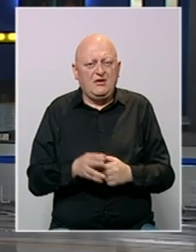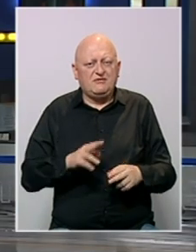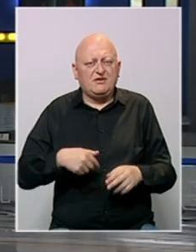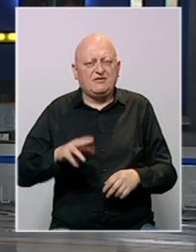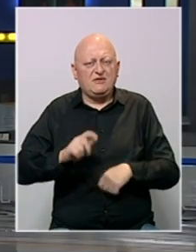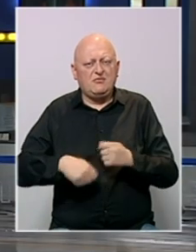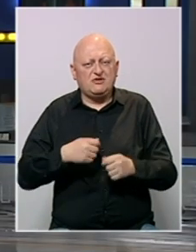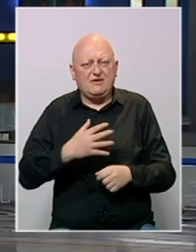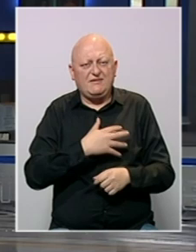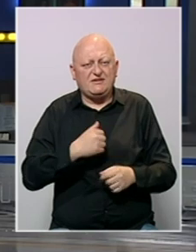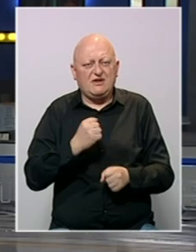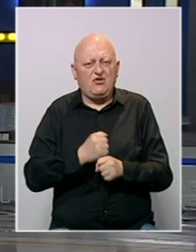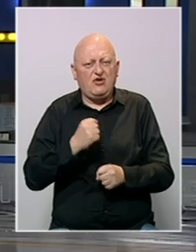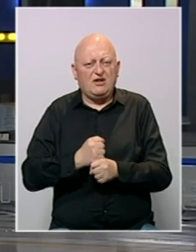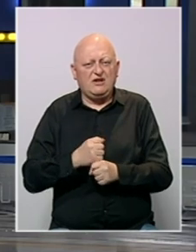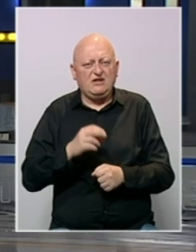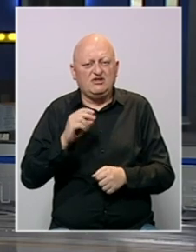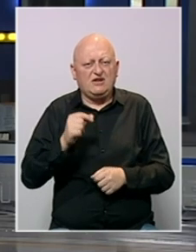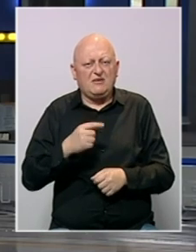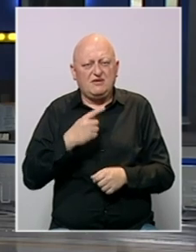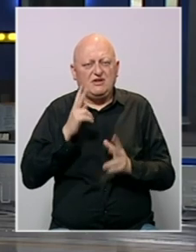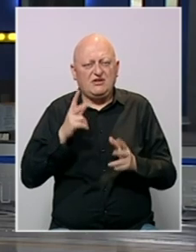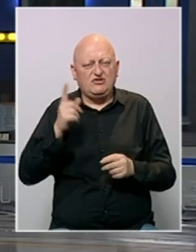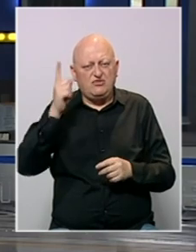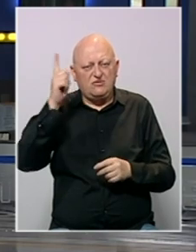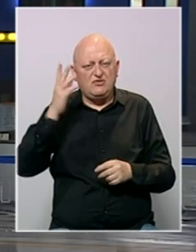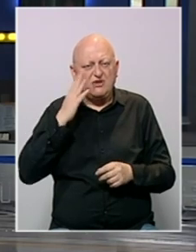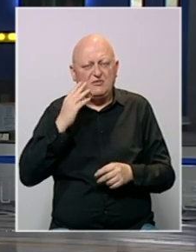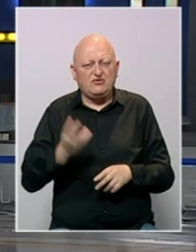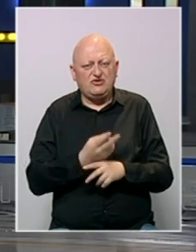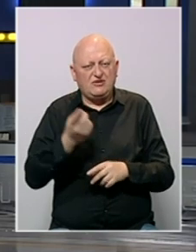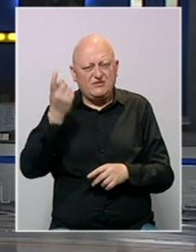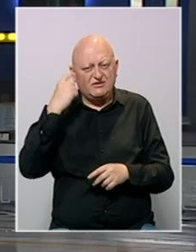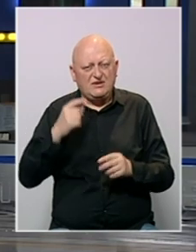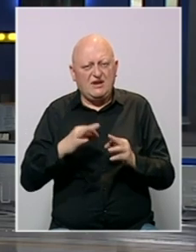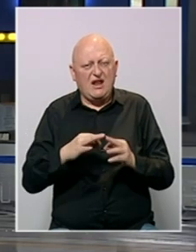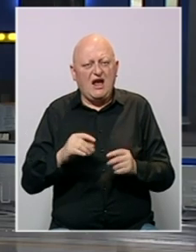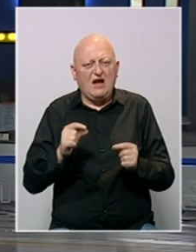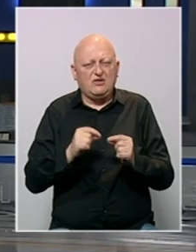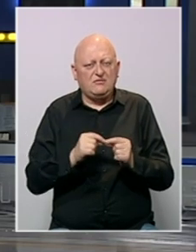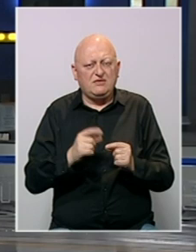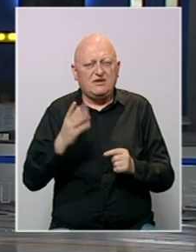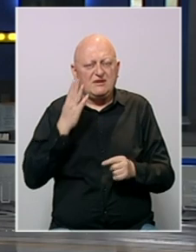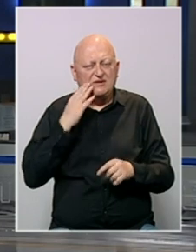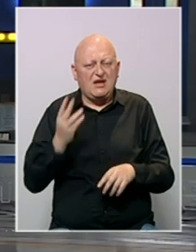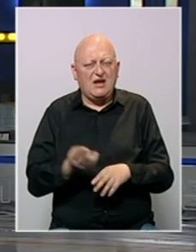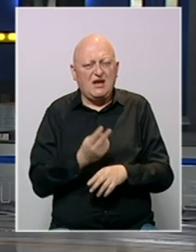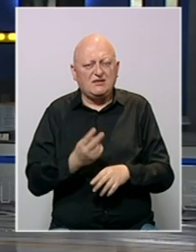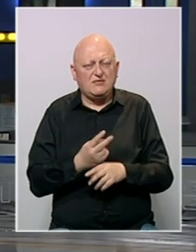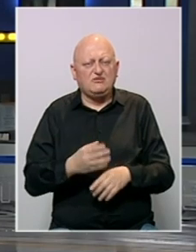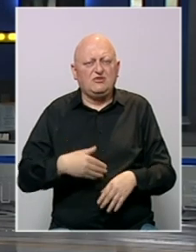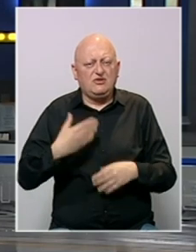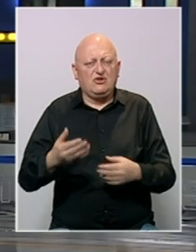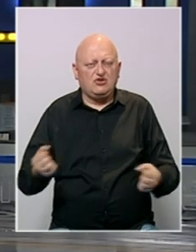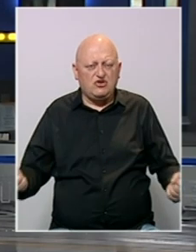Ministar vanjskih poslova Hrvatske, Gordon Grlić-Radman, zatražio je u Berlinu od američkog državnog sekretara Antonija Blinkena da